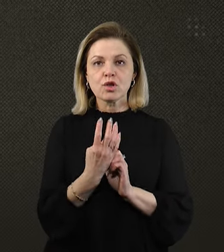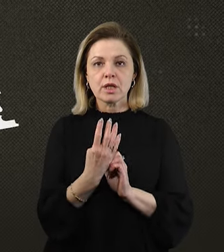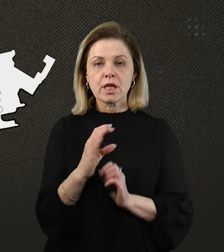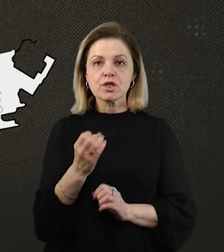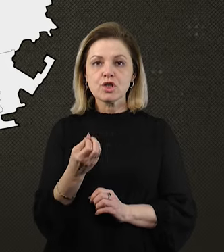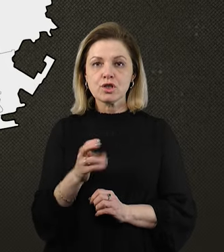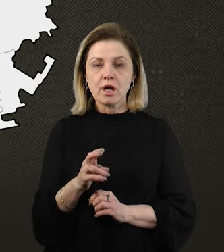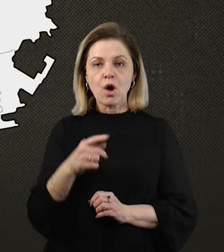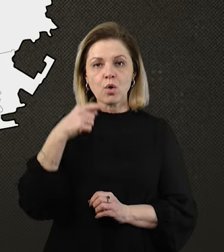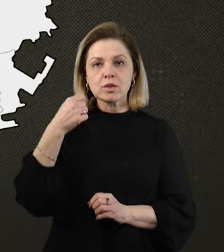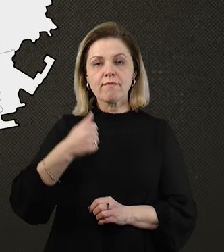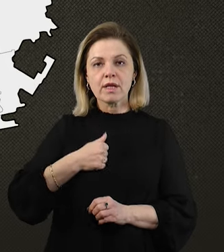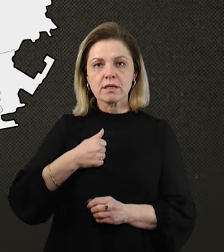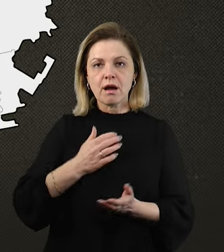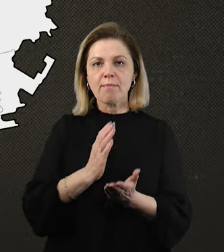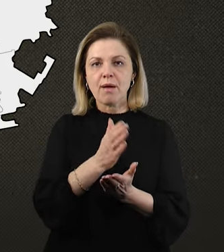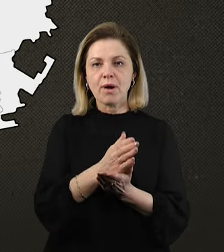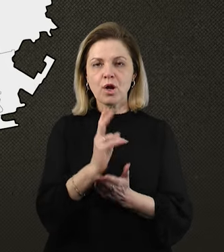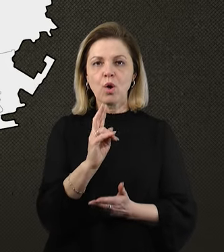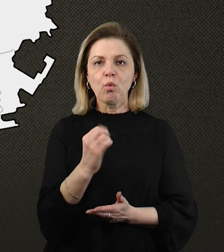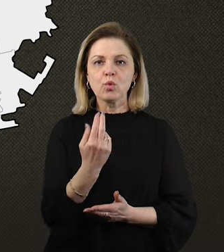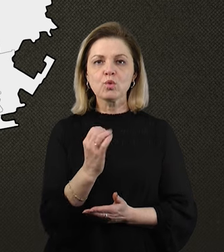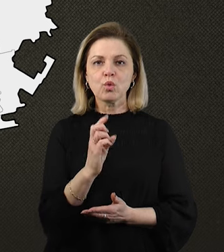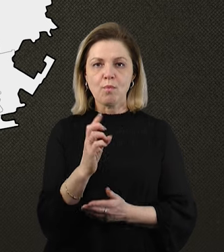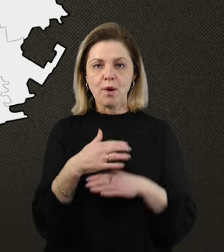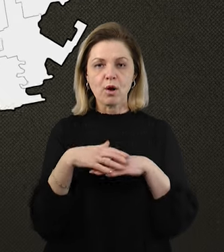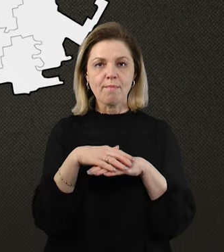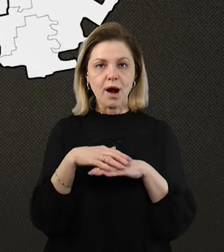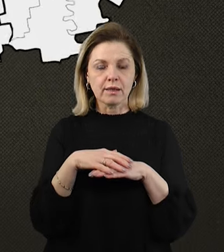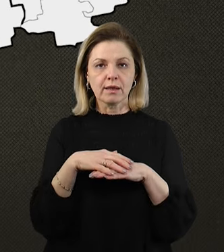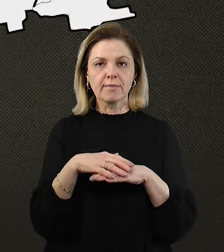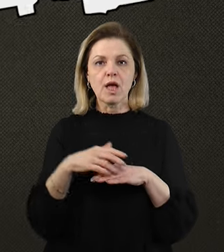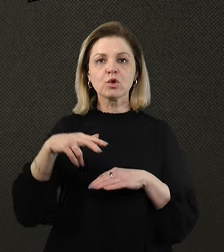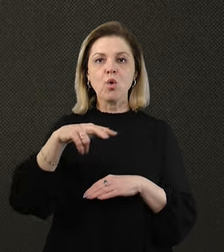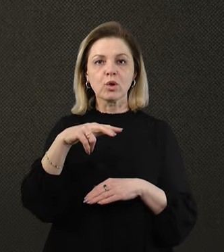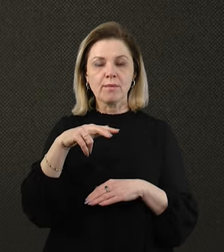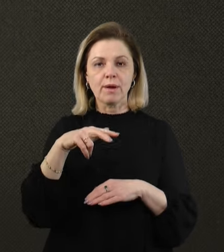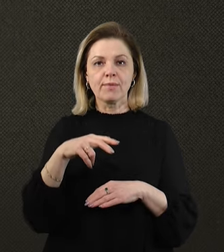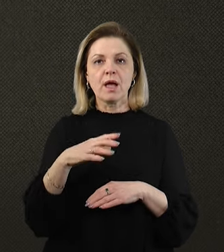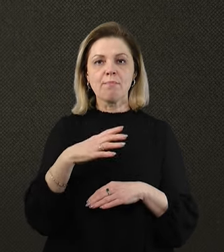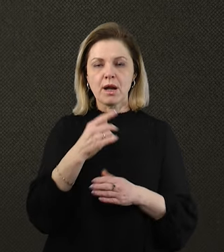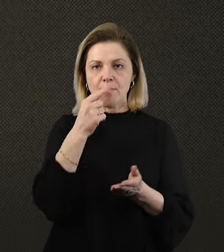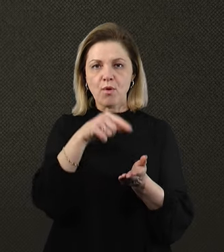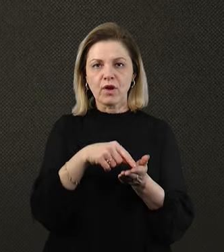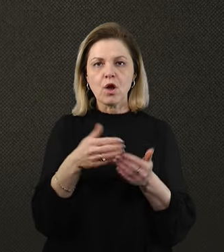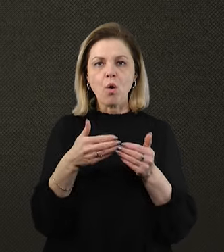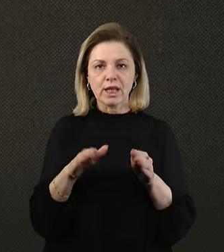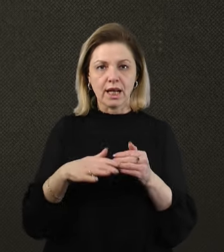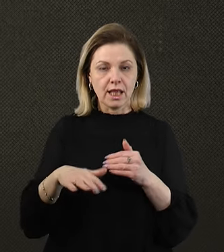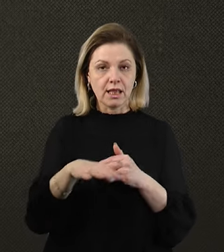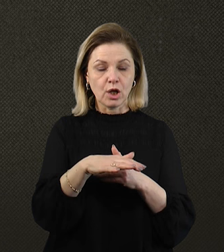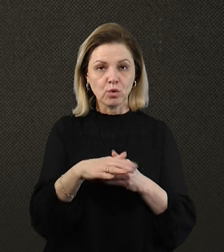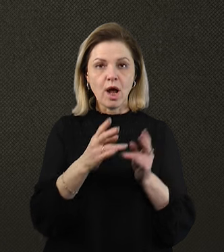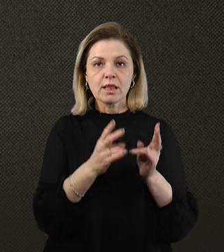січня російські війська спрямували по Коцурубській громаді Миколаївського району два ФПВ-дрони. Безпілотники влучили по відкритій території.